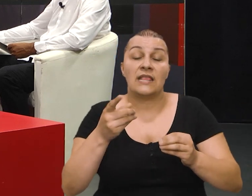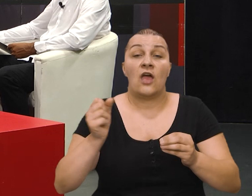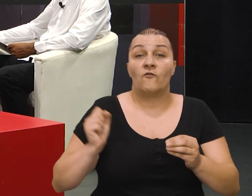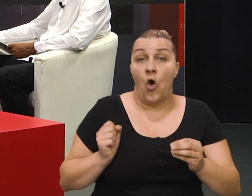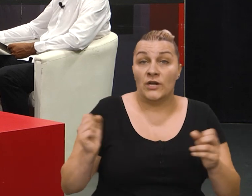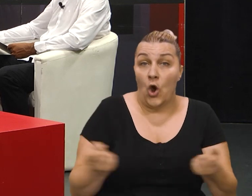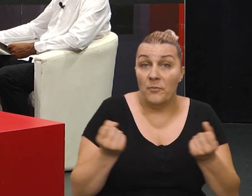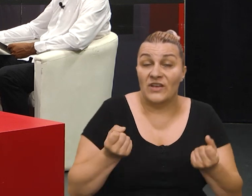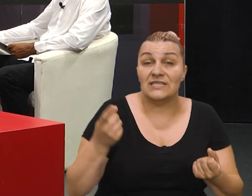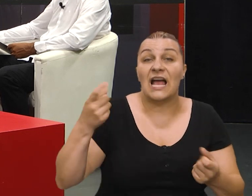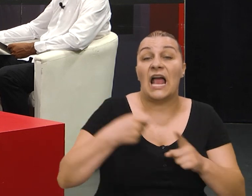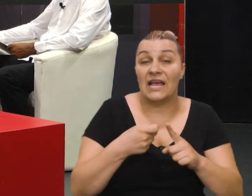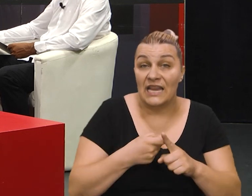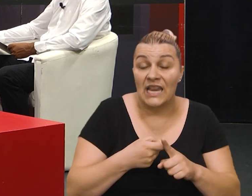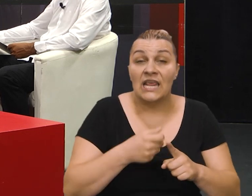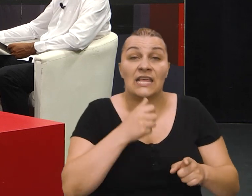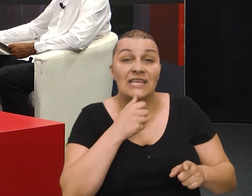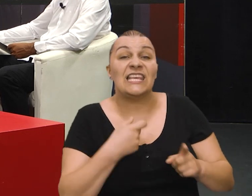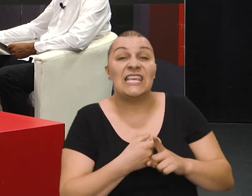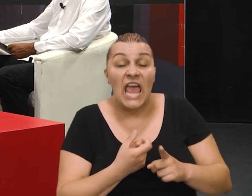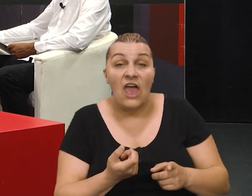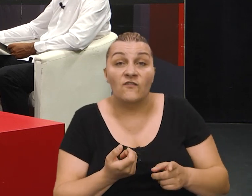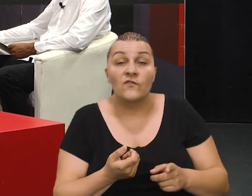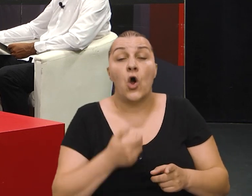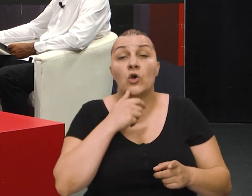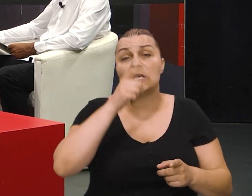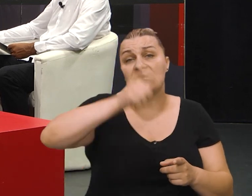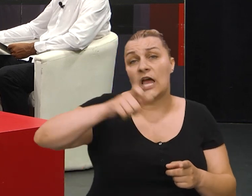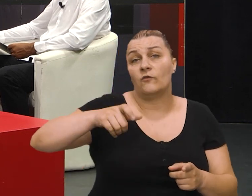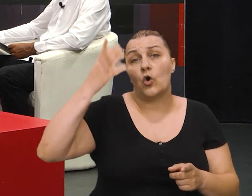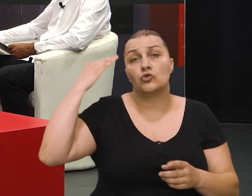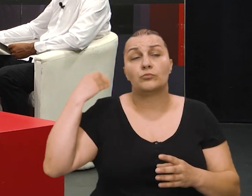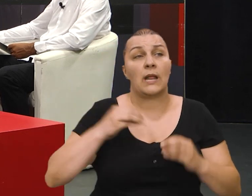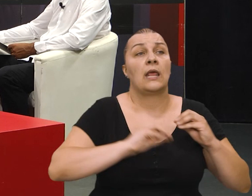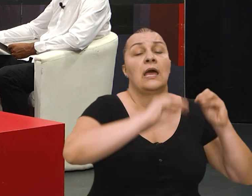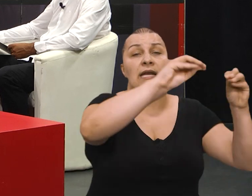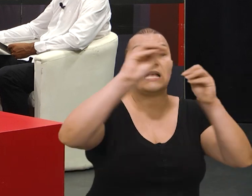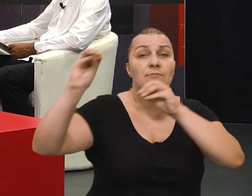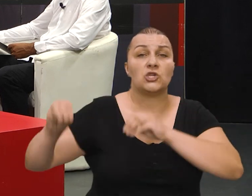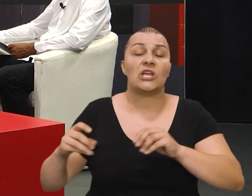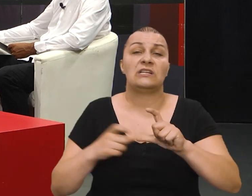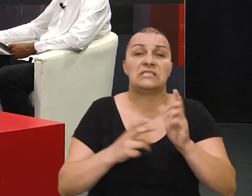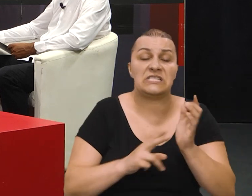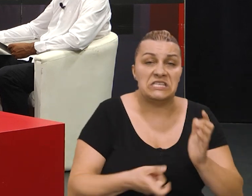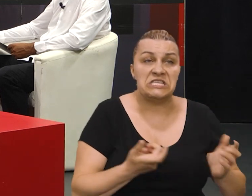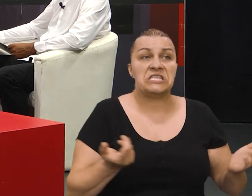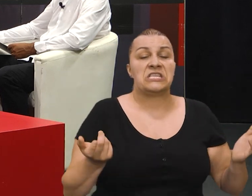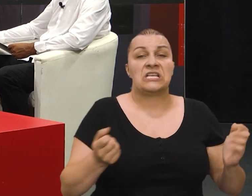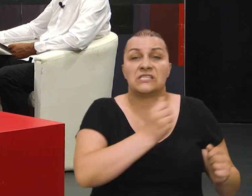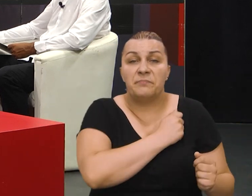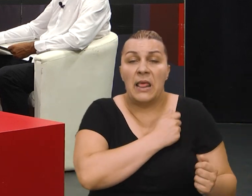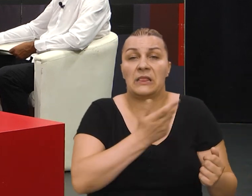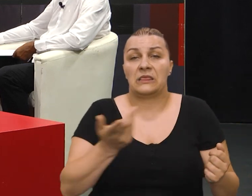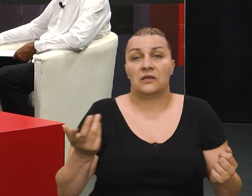vojni obveznika sa područja, kako Knina, tako i Kijeva i Sjelomoništa, koji su tad bili razmišteni u Sinja,